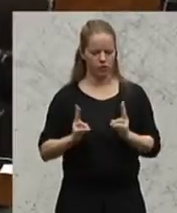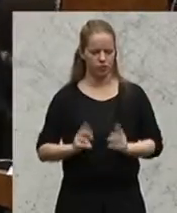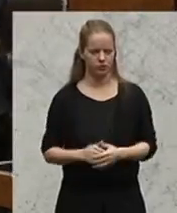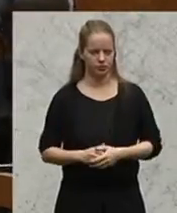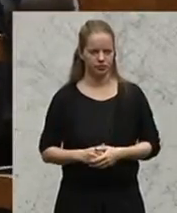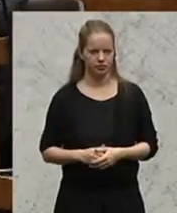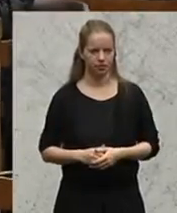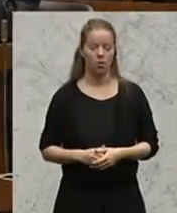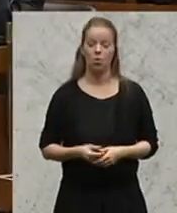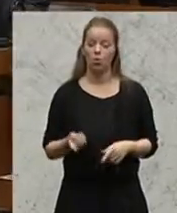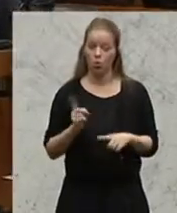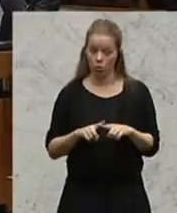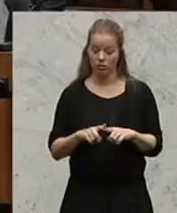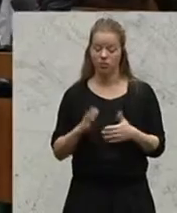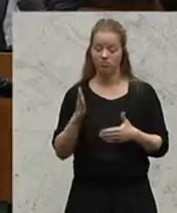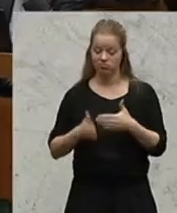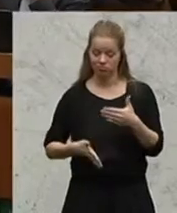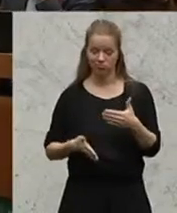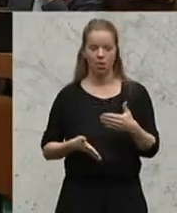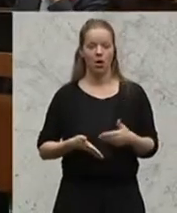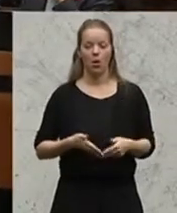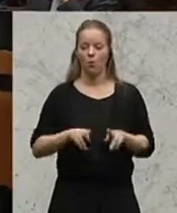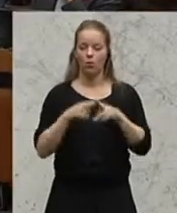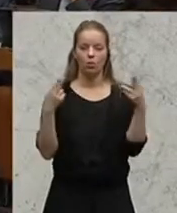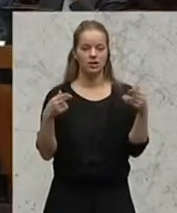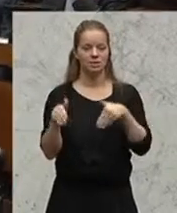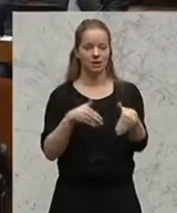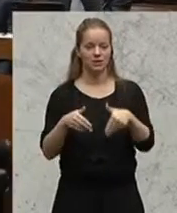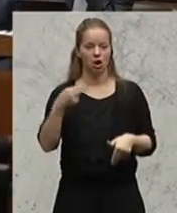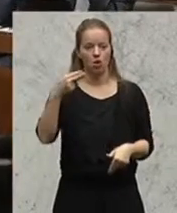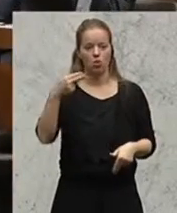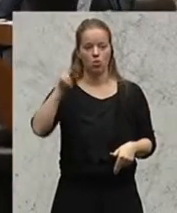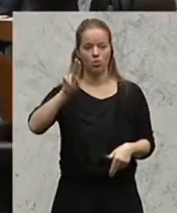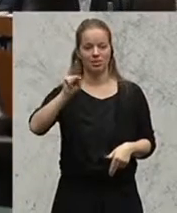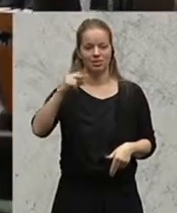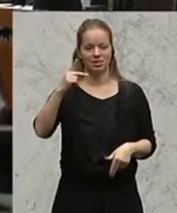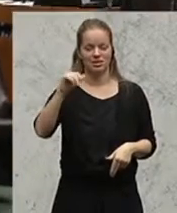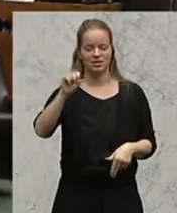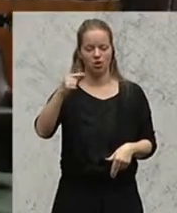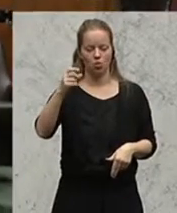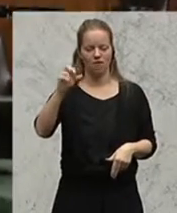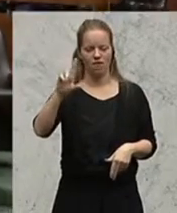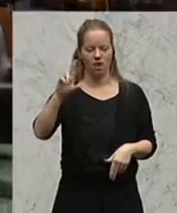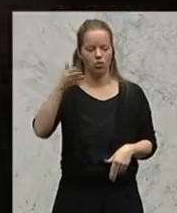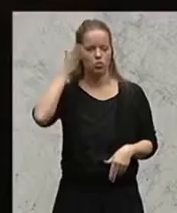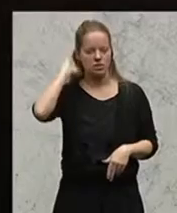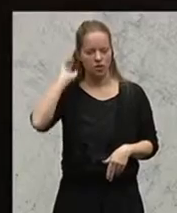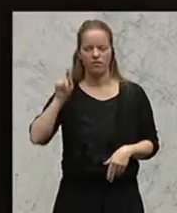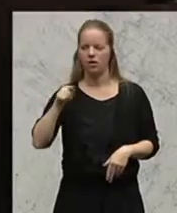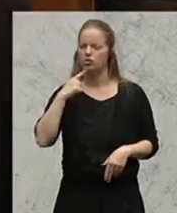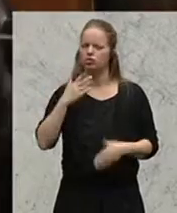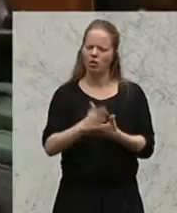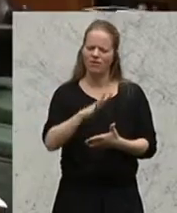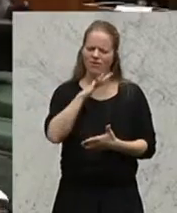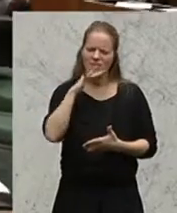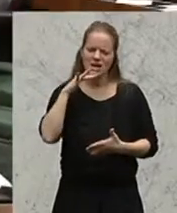Und nicht zuletzt Bundesminister Hunsdorfer verspricht uns auch mittlerweile seit Jahren einen